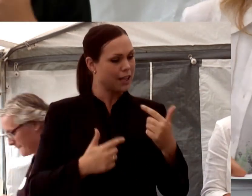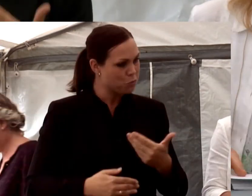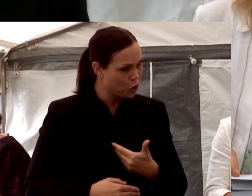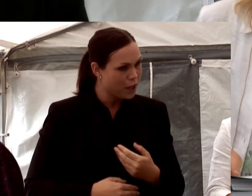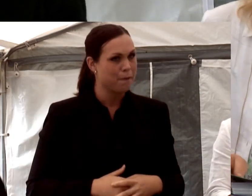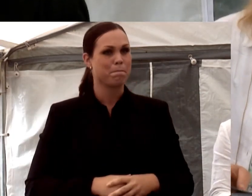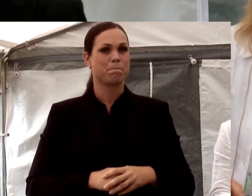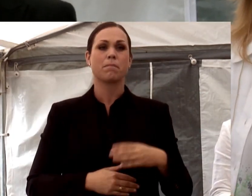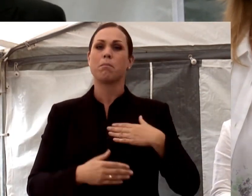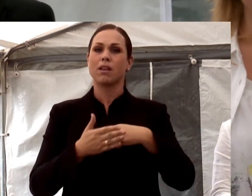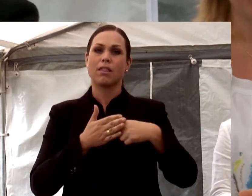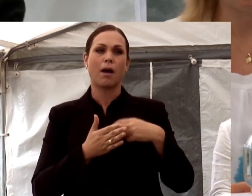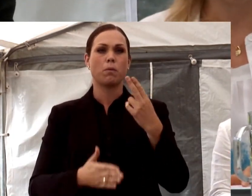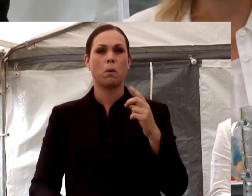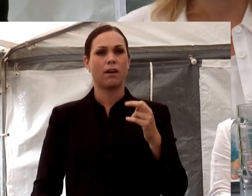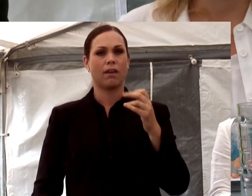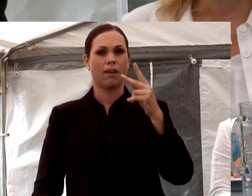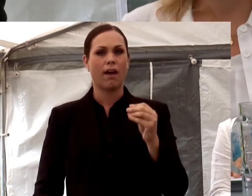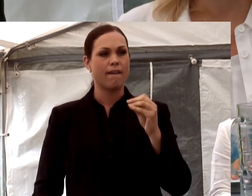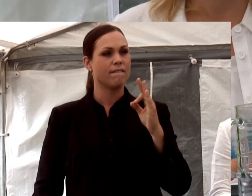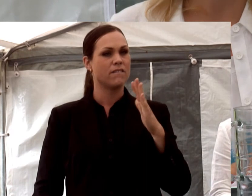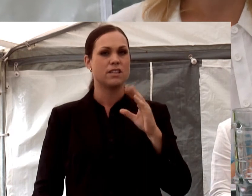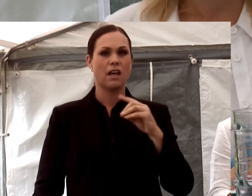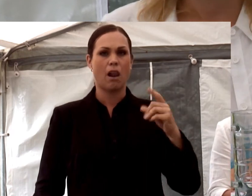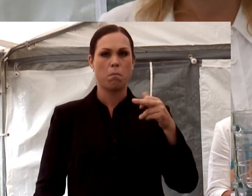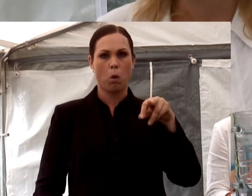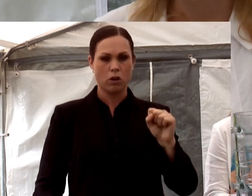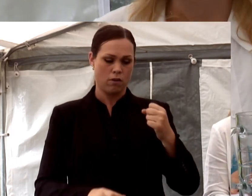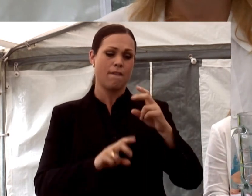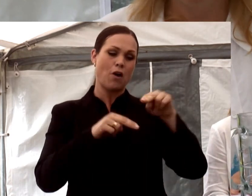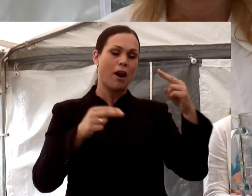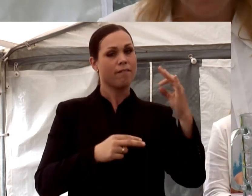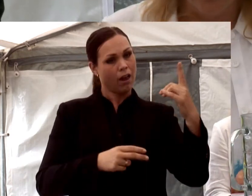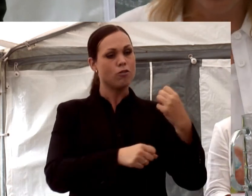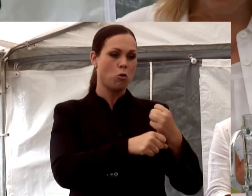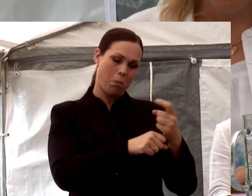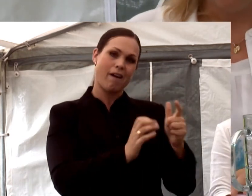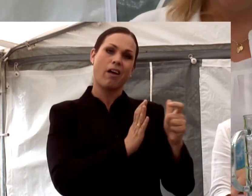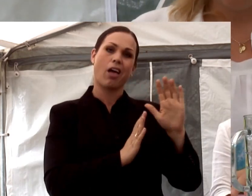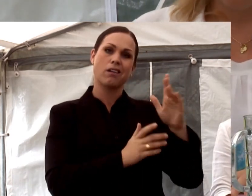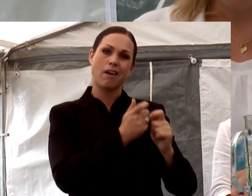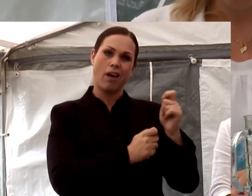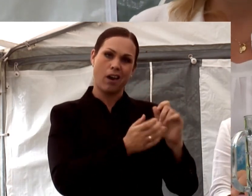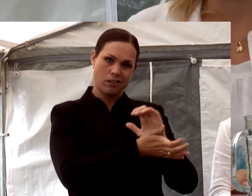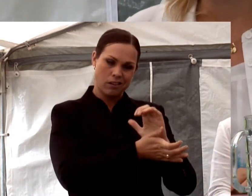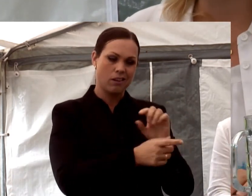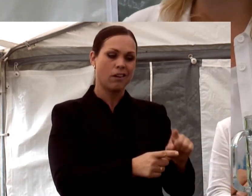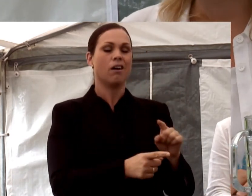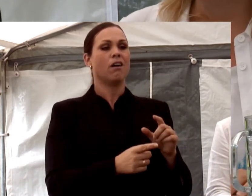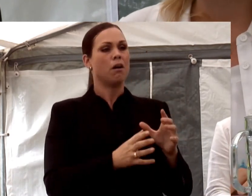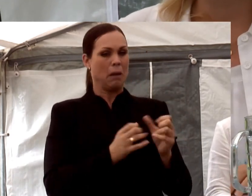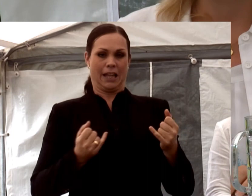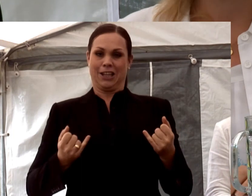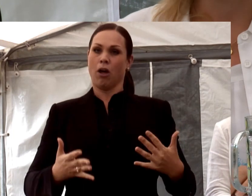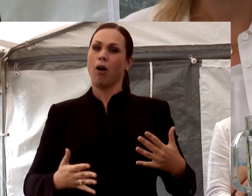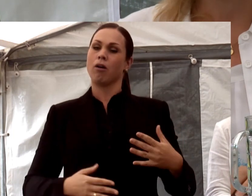Ja, jag heter Ulrika Fjällborg och jobbar på veckans affärer i vanliga fall. Jag är idag däremot